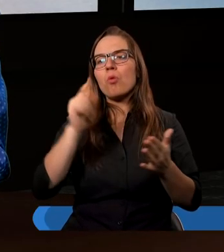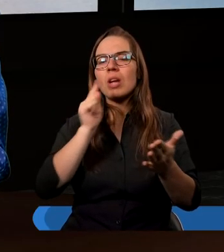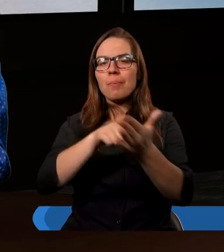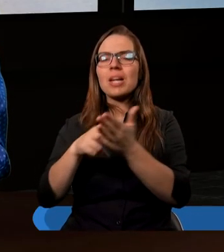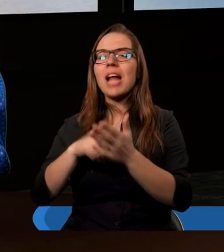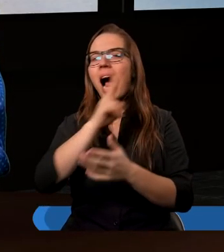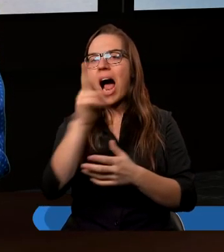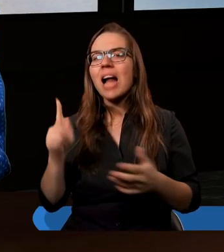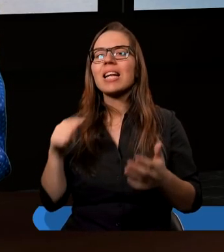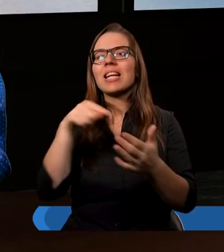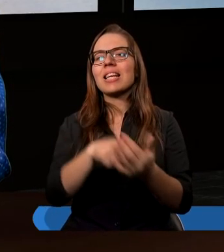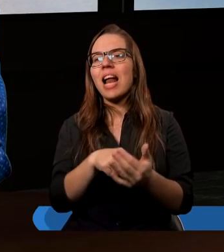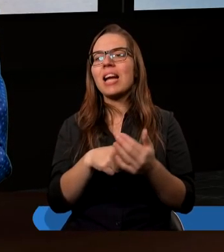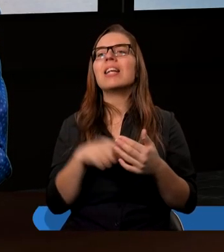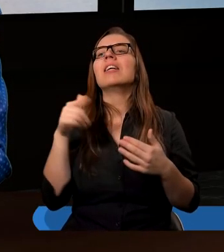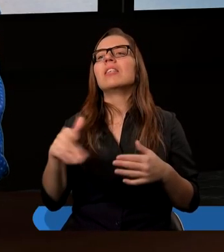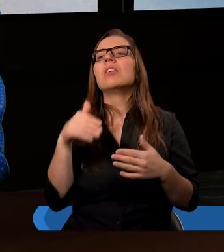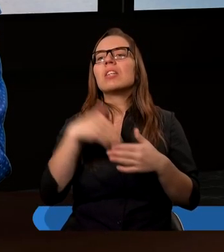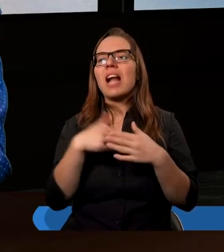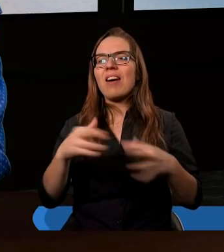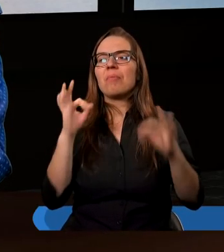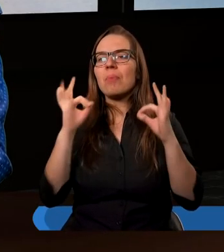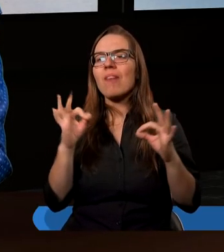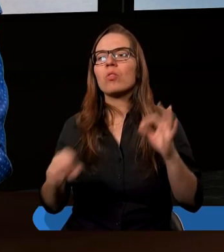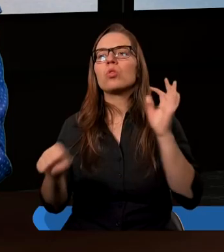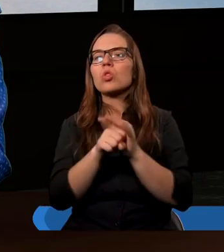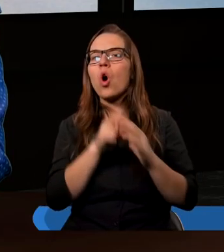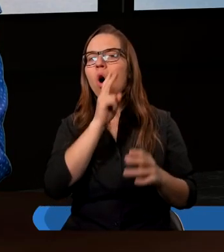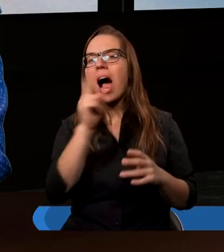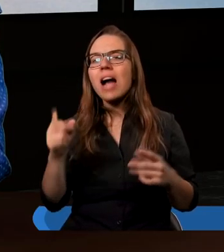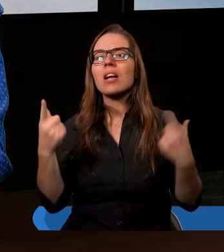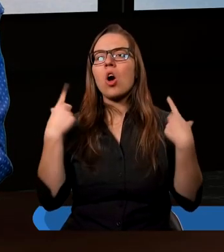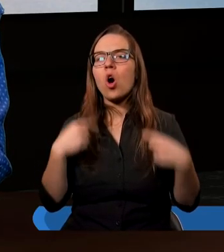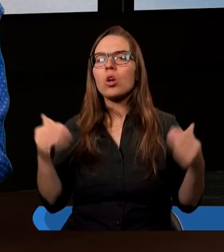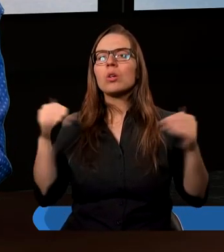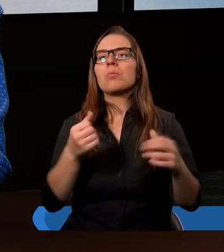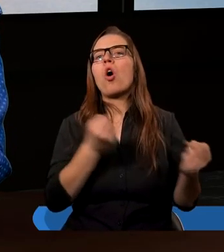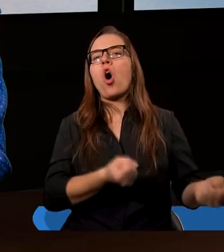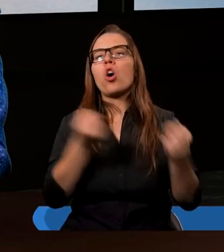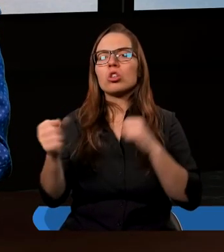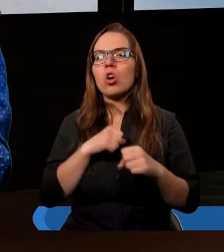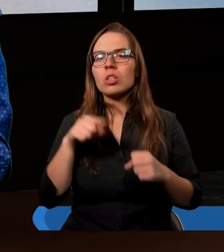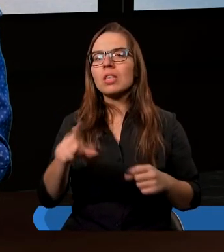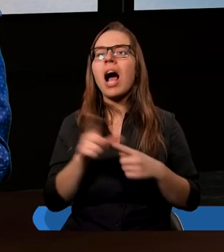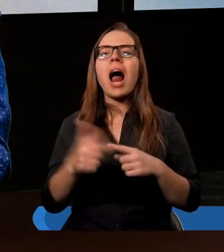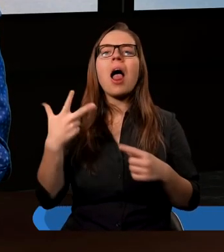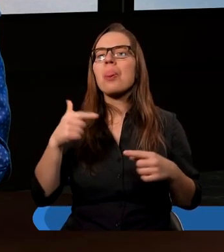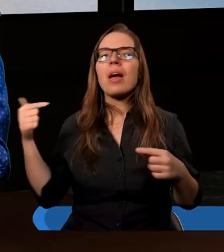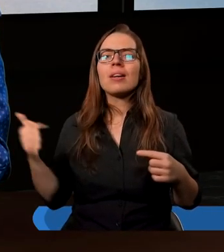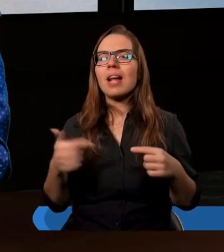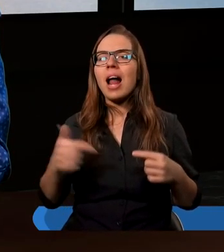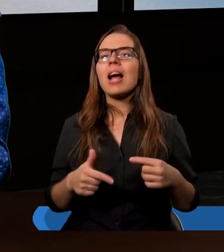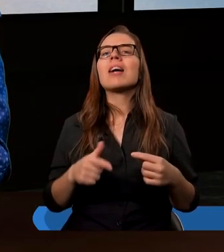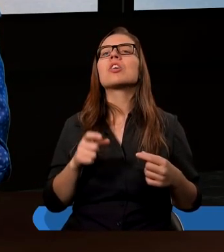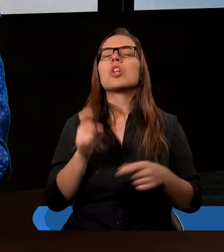każdy cel. Zachowanie prawidłowe do każdej osoby może się odnosić, ale nie należy